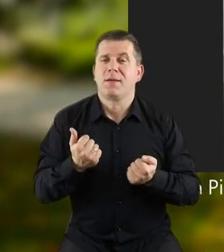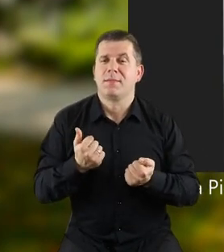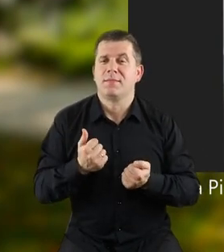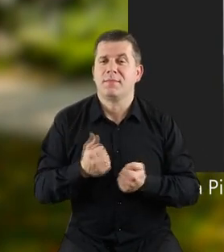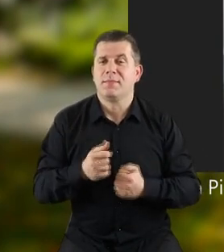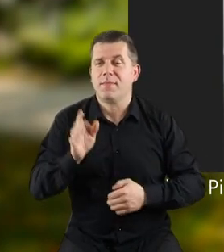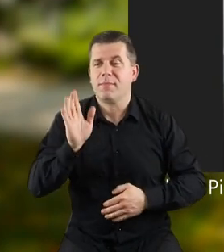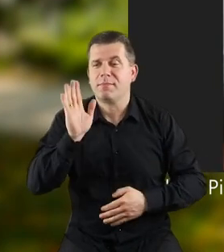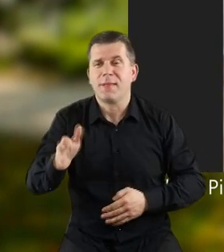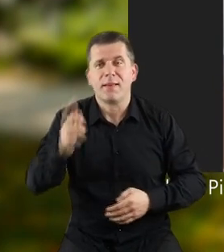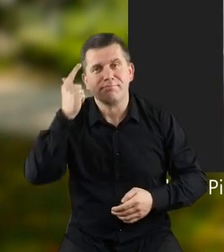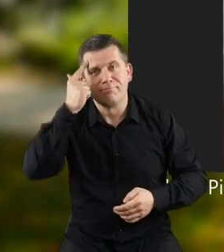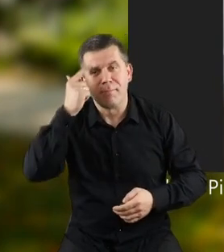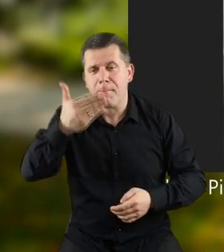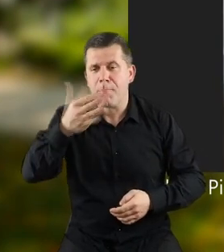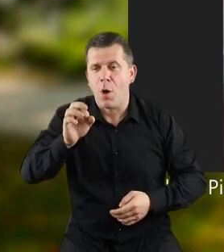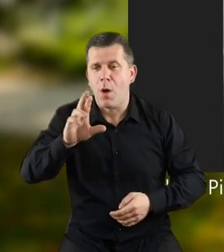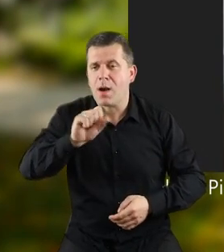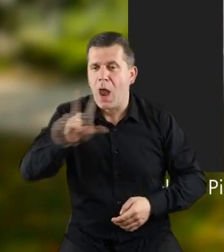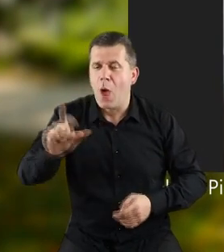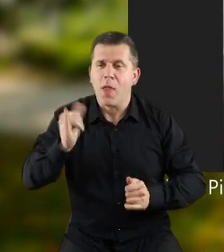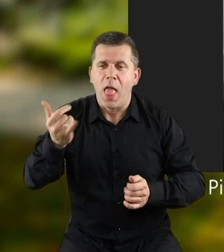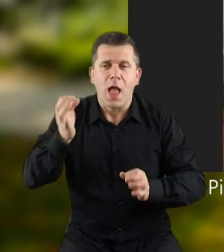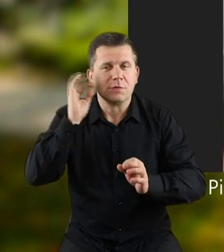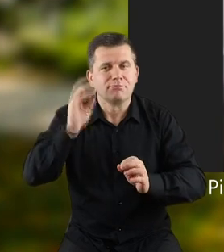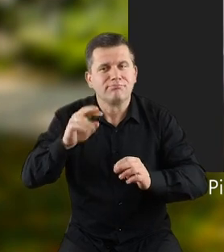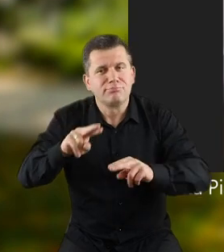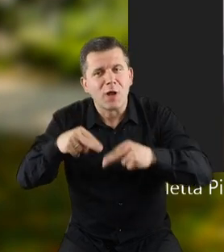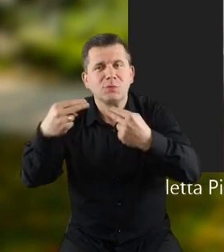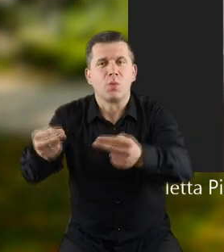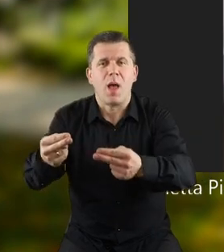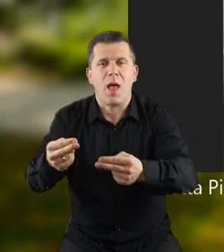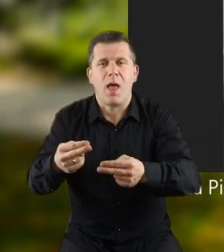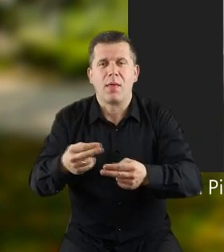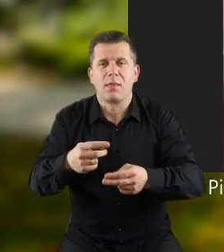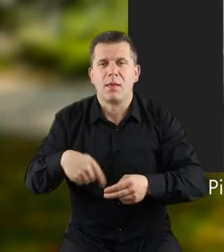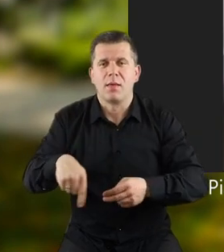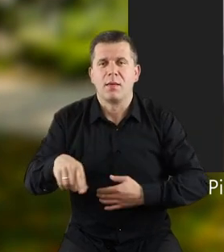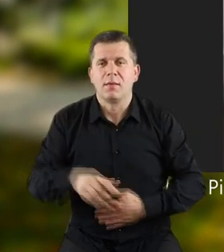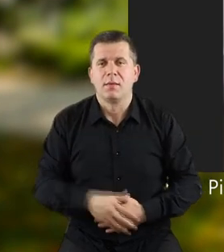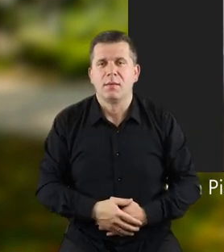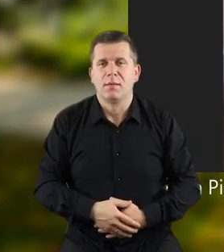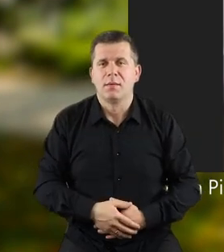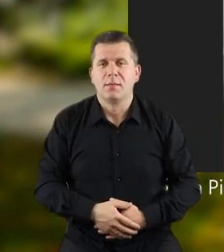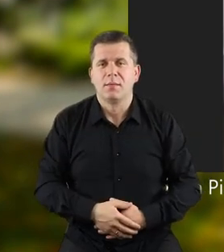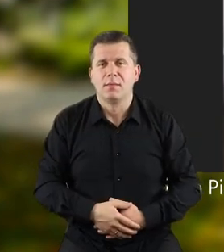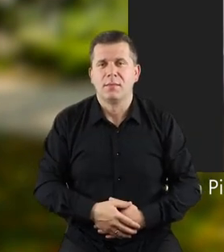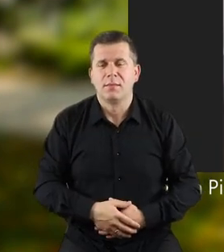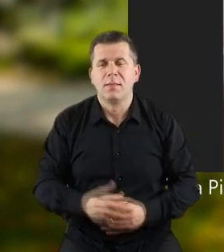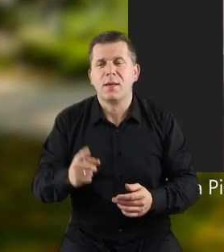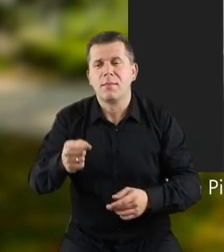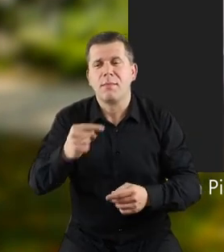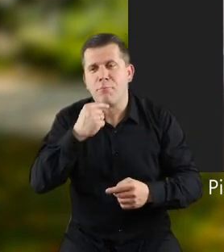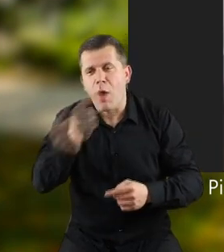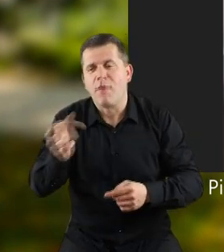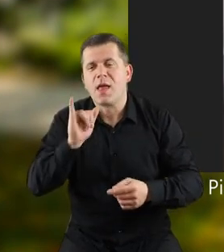żebyście mieli jakiś morał, jakieś przesłanie w książce, które Wam pokazały Wam jak postępować w